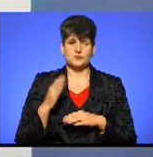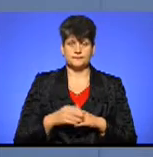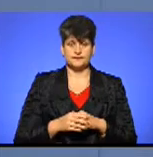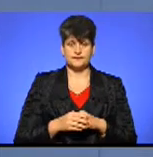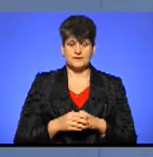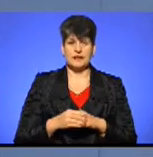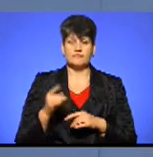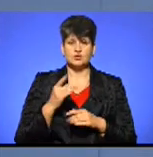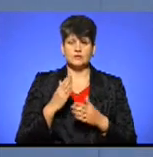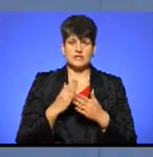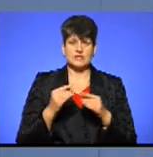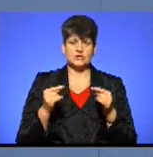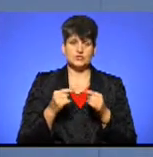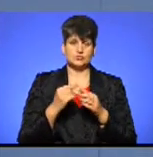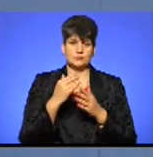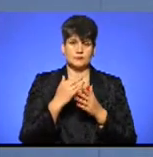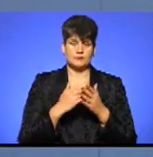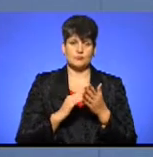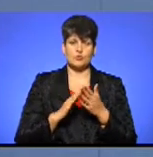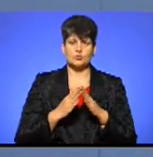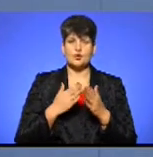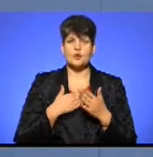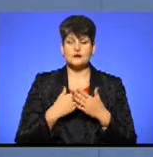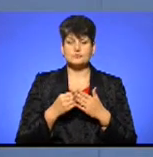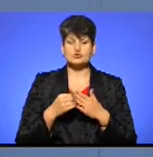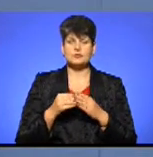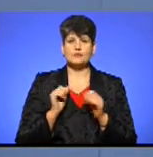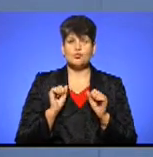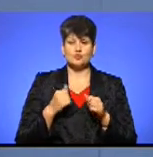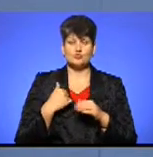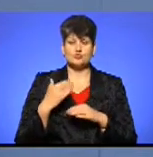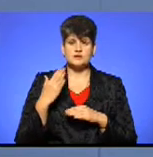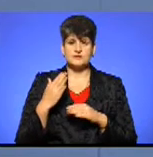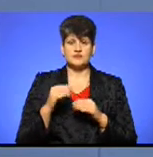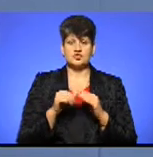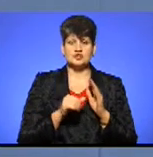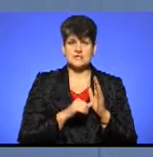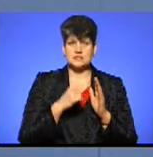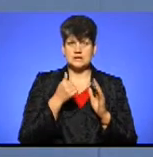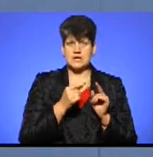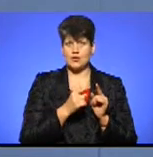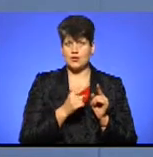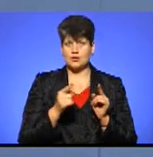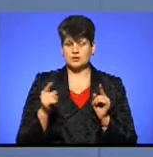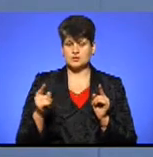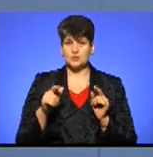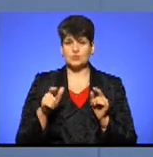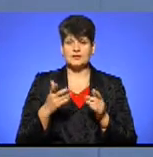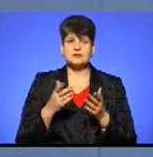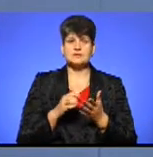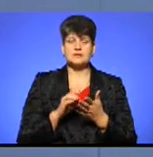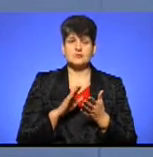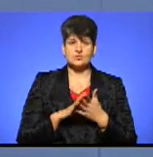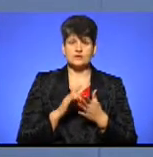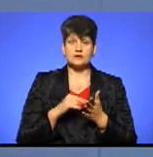Тернополі є чітко передбаченим положенням про громадський бюджет, що голосувати можуть мешканці віком від 16 років. Тобто, люди, які зареєстровані в